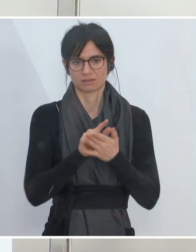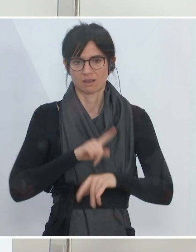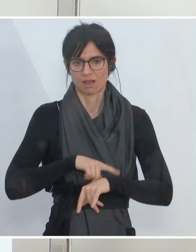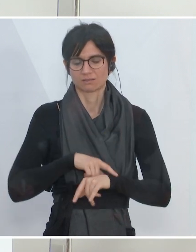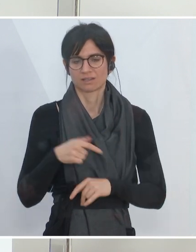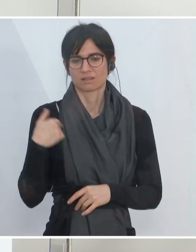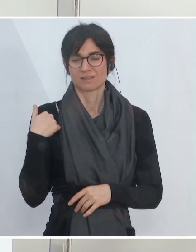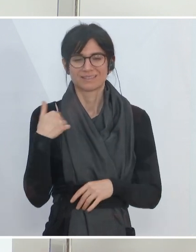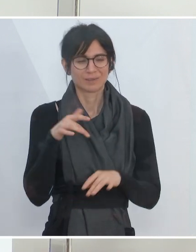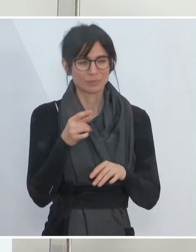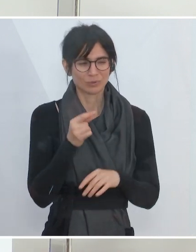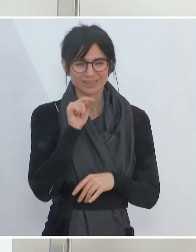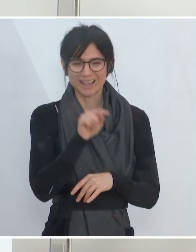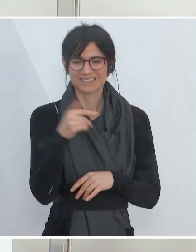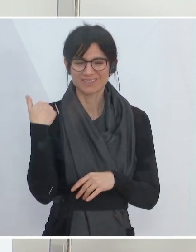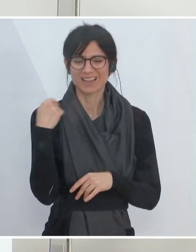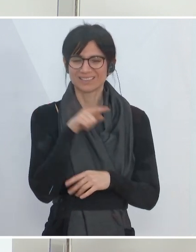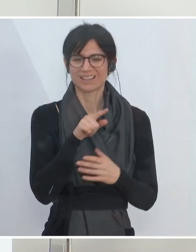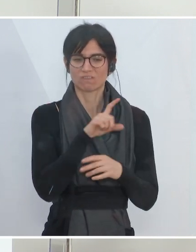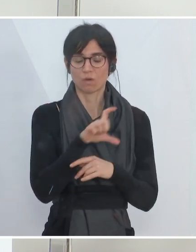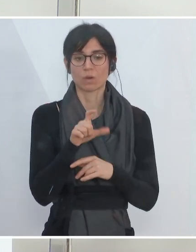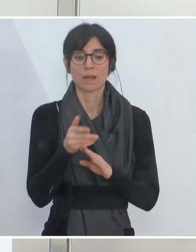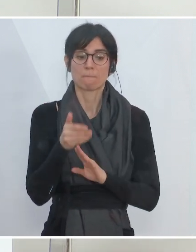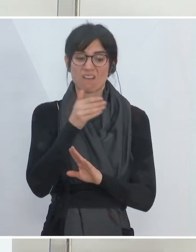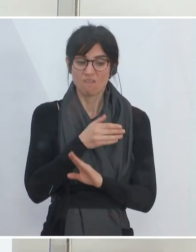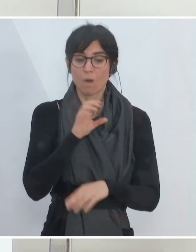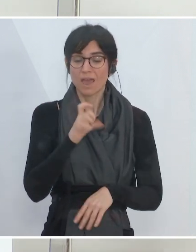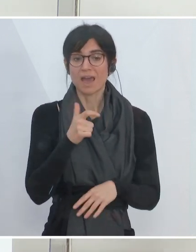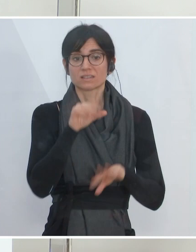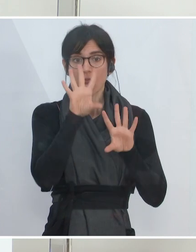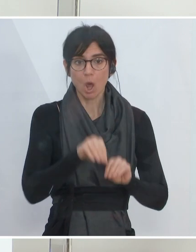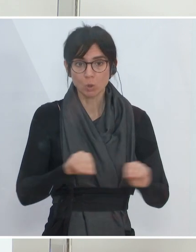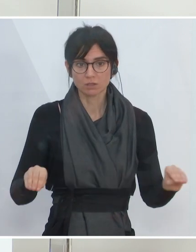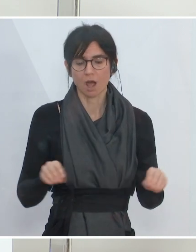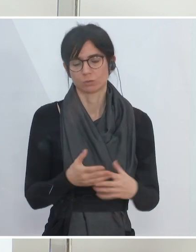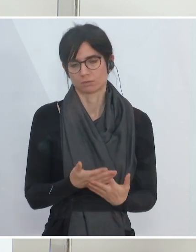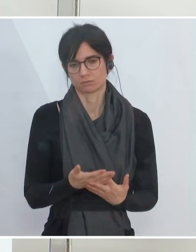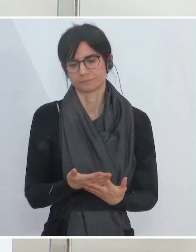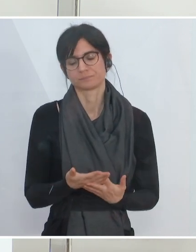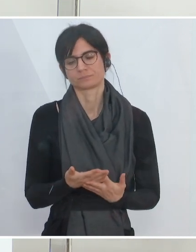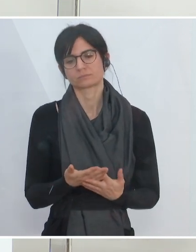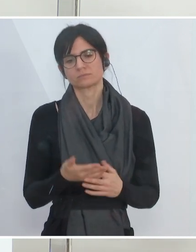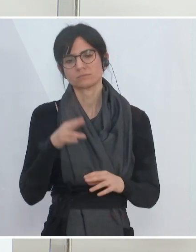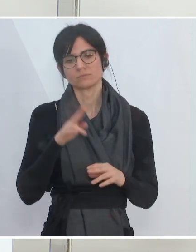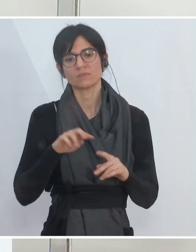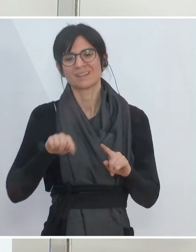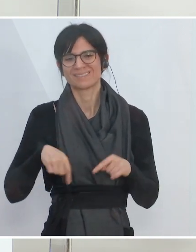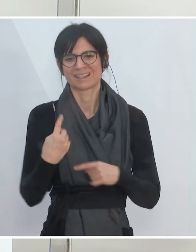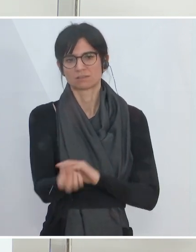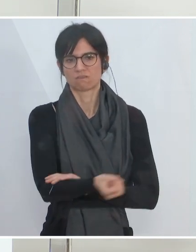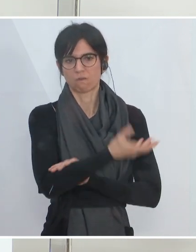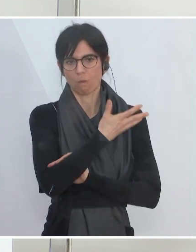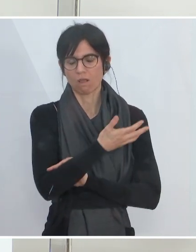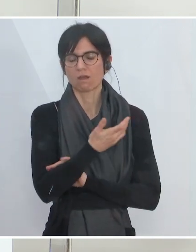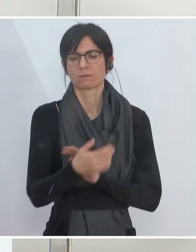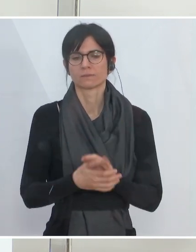Vorjahr war genau jene Woche, die vor dem ersten Lockdown stattgefunden hat. Wenn Sie auf die nächste Folie gehen, dann